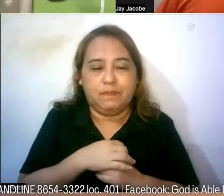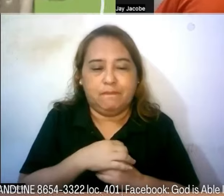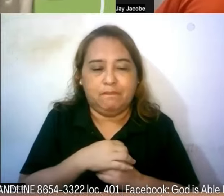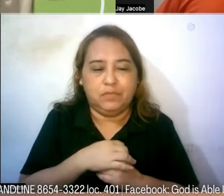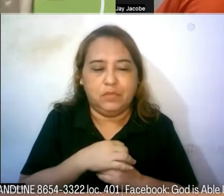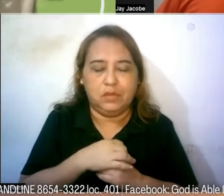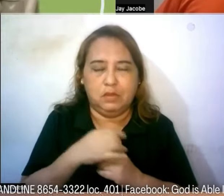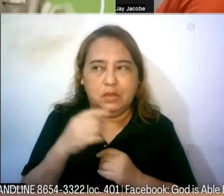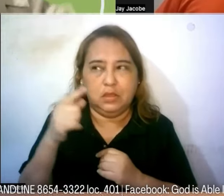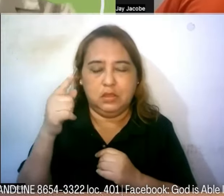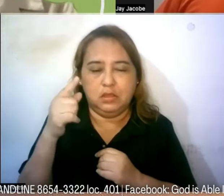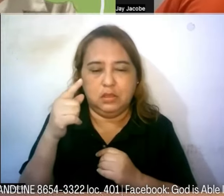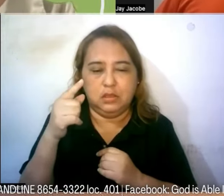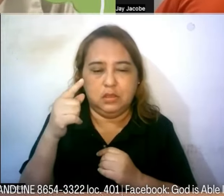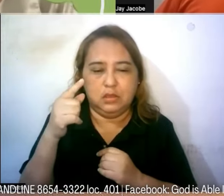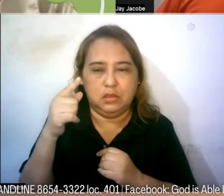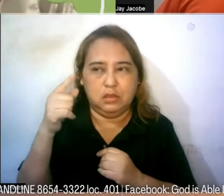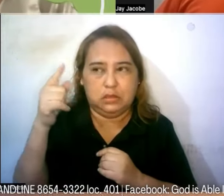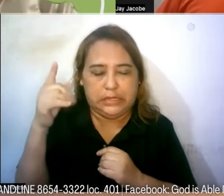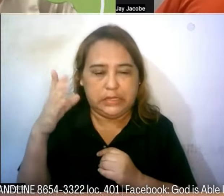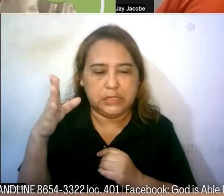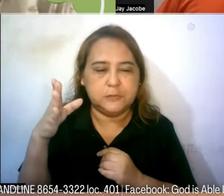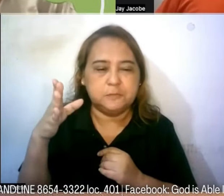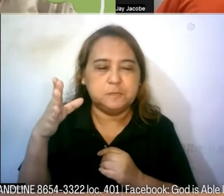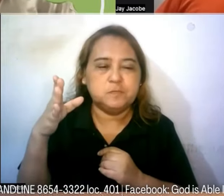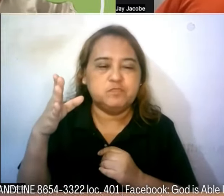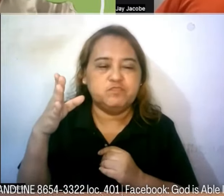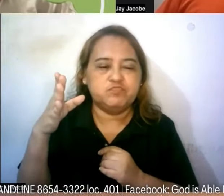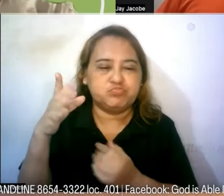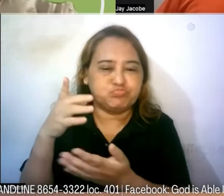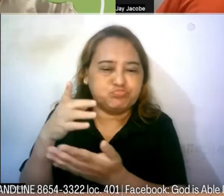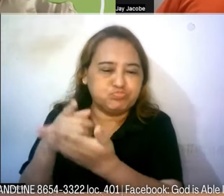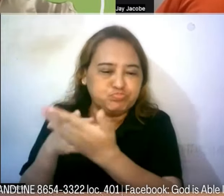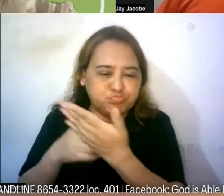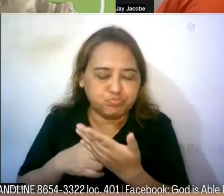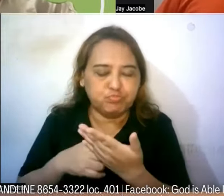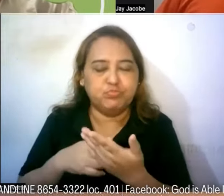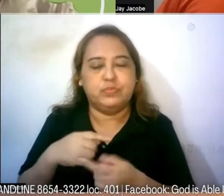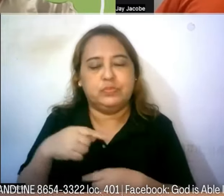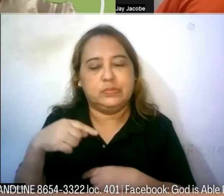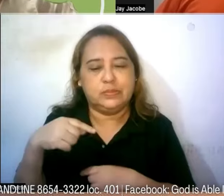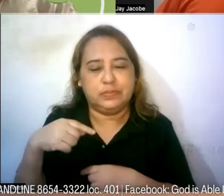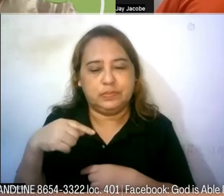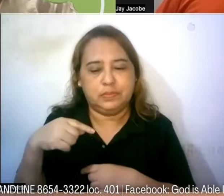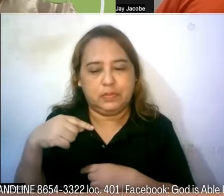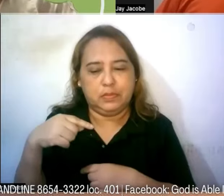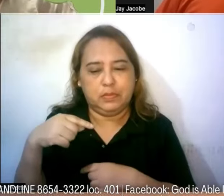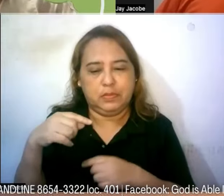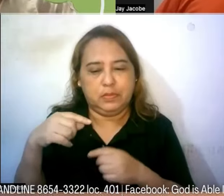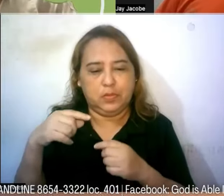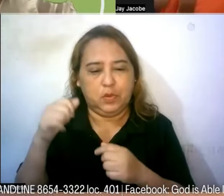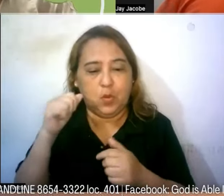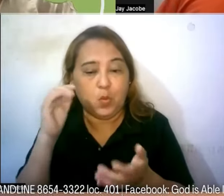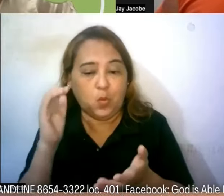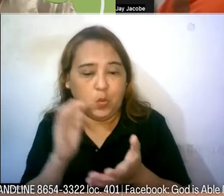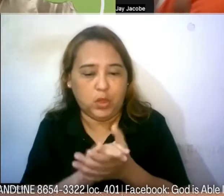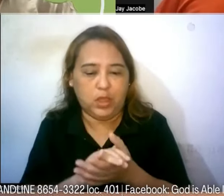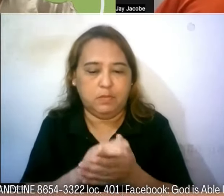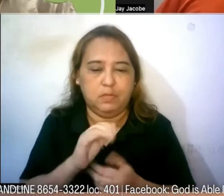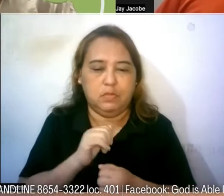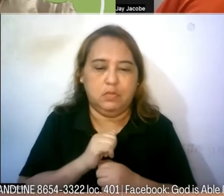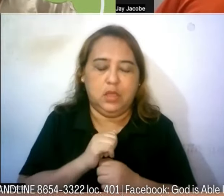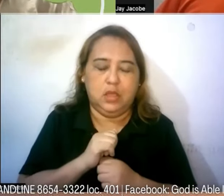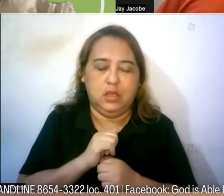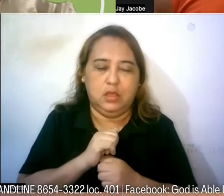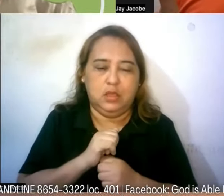pinarealize ng Panginoon sa aking asawa sa aking maanak na this is the Lord called